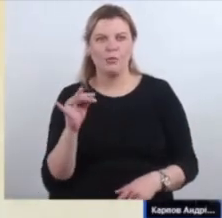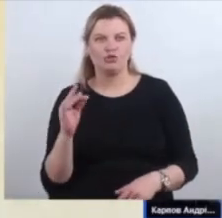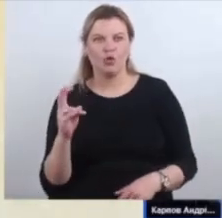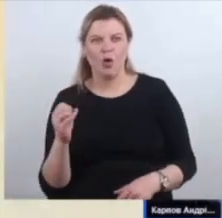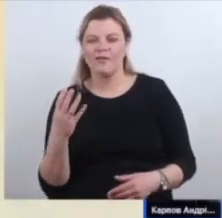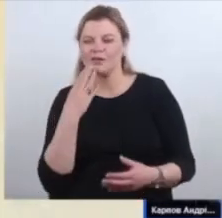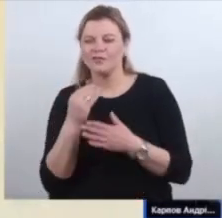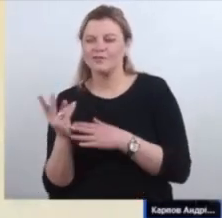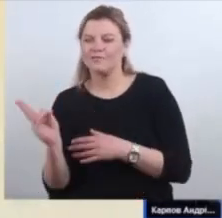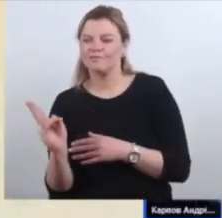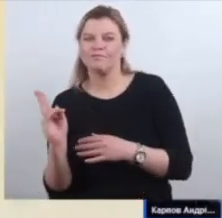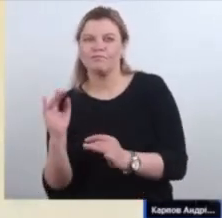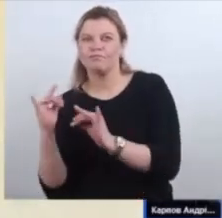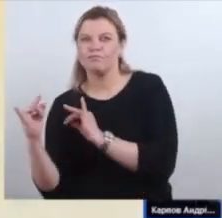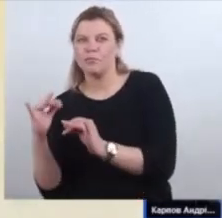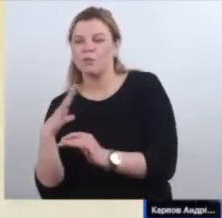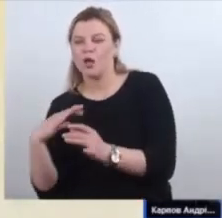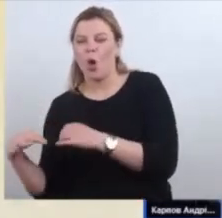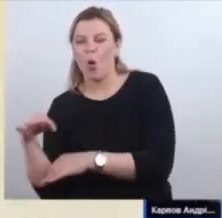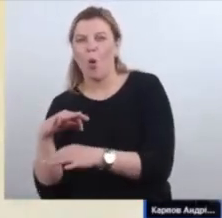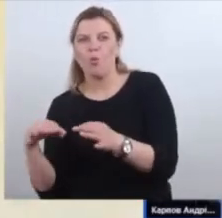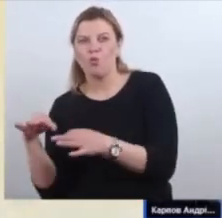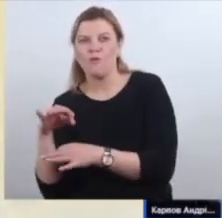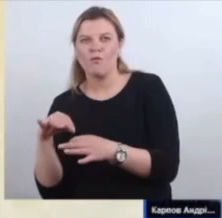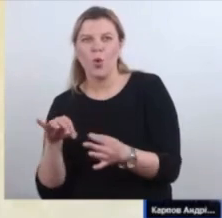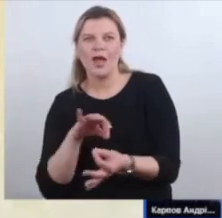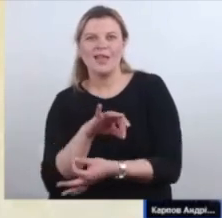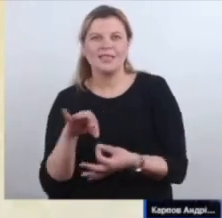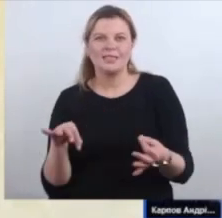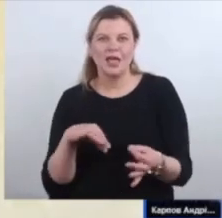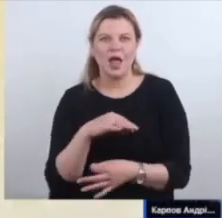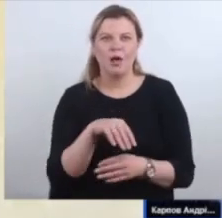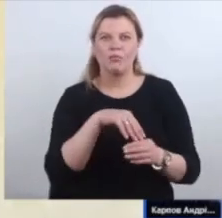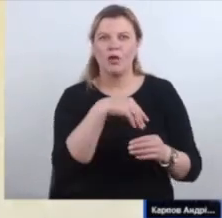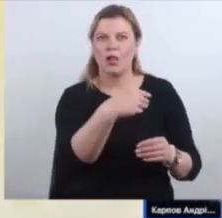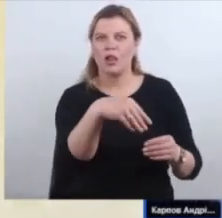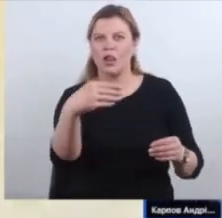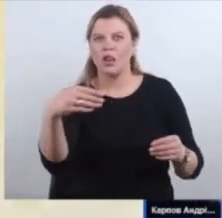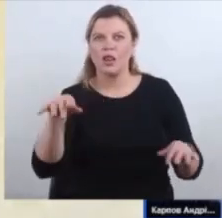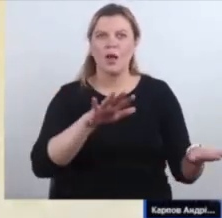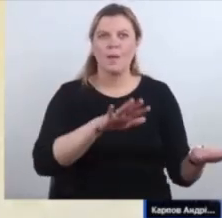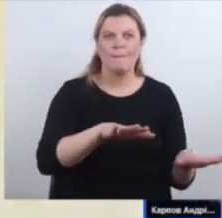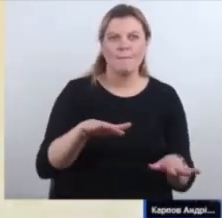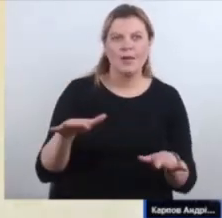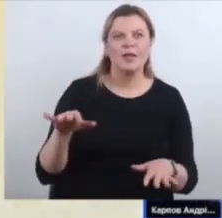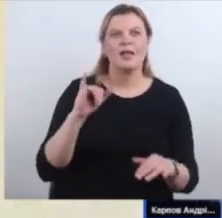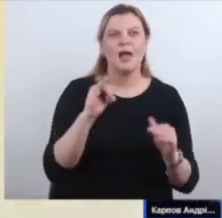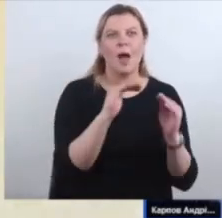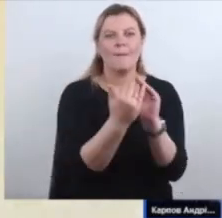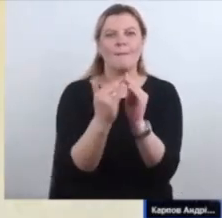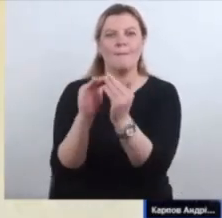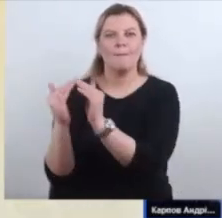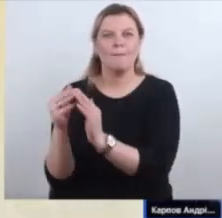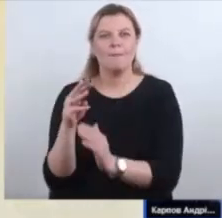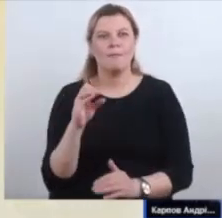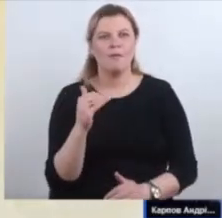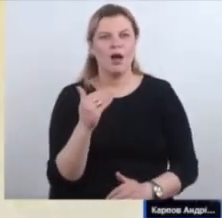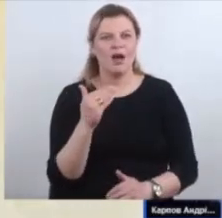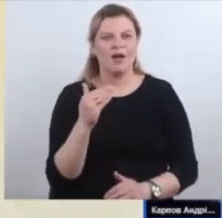де він обговорював схеми роздачі місць і мафів по місту Полтаві.